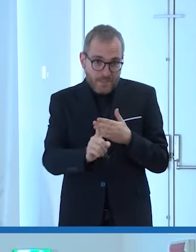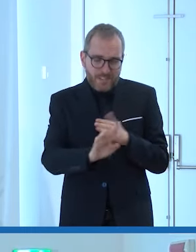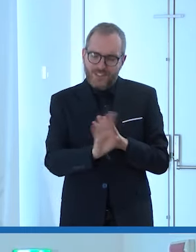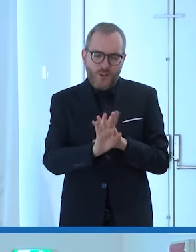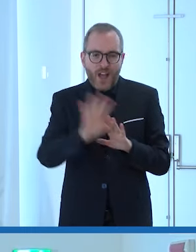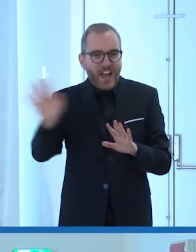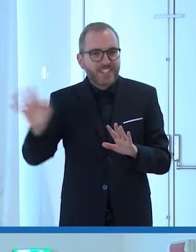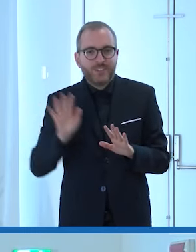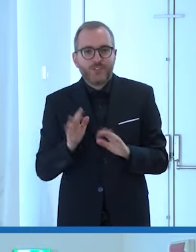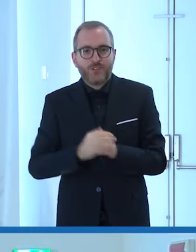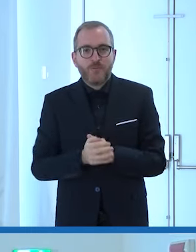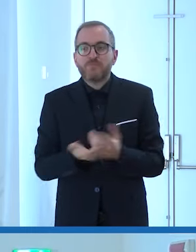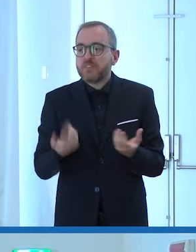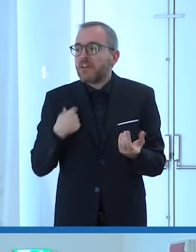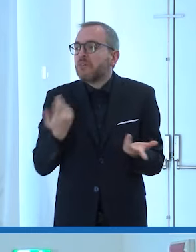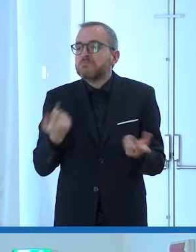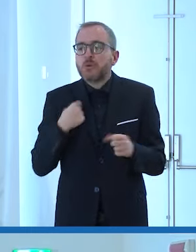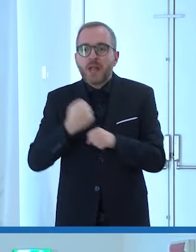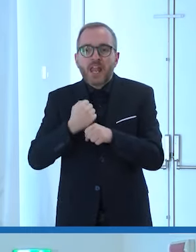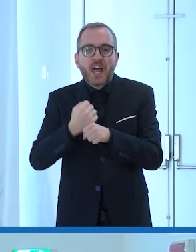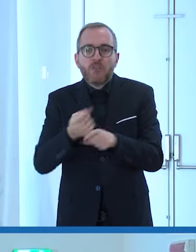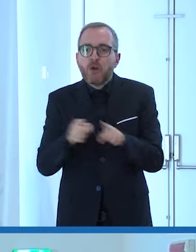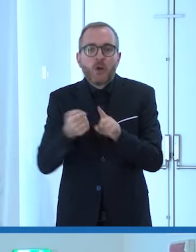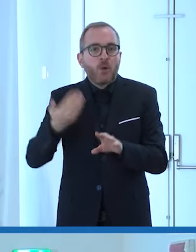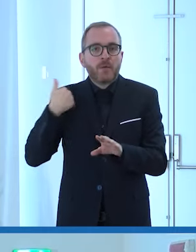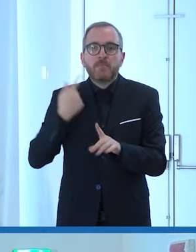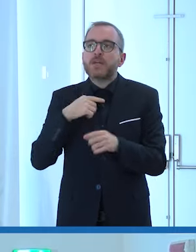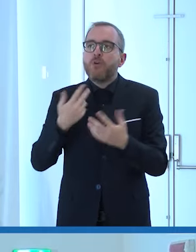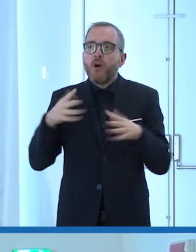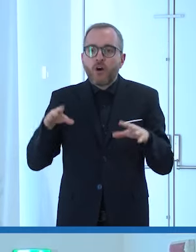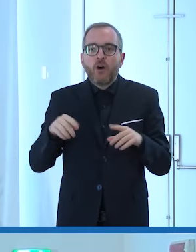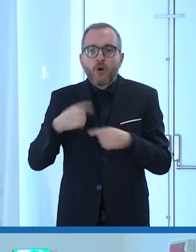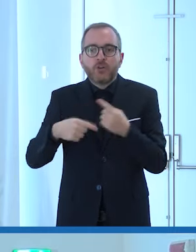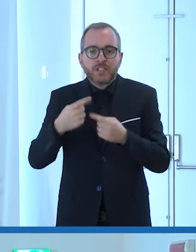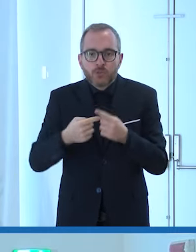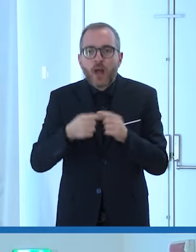io sono tornato a fare quello che facevo prima sono tornato a lanciarmi sono